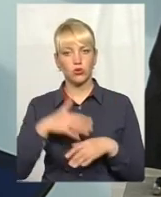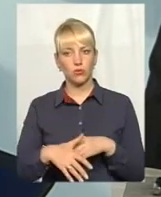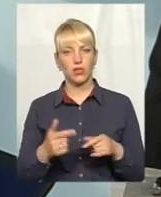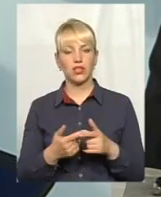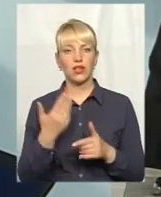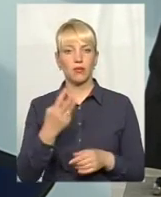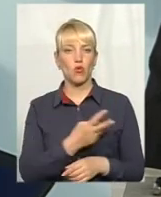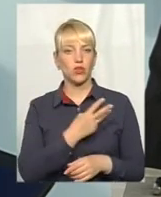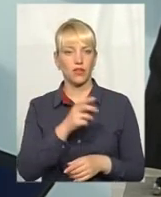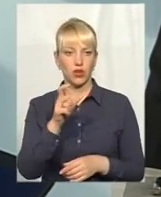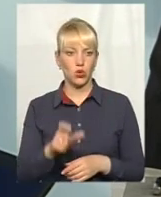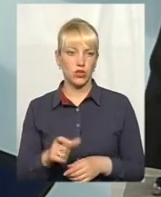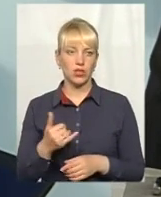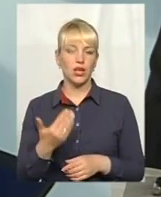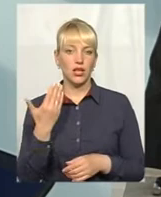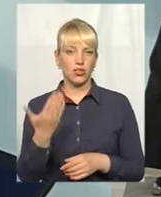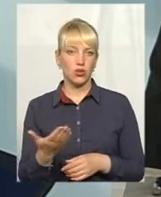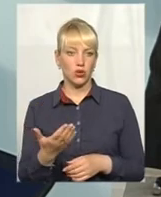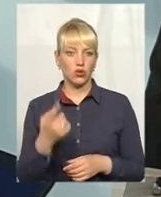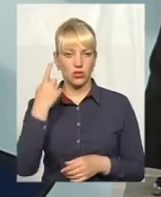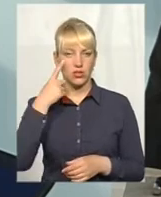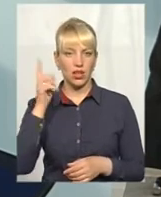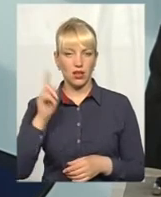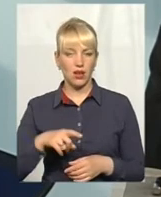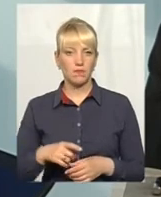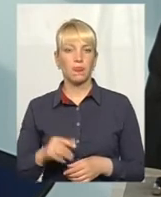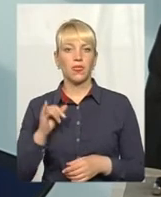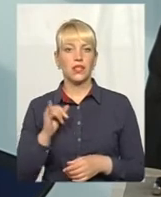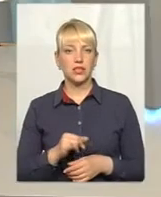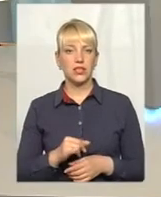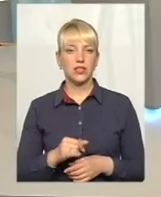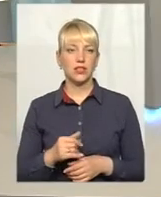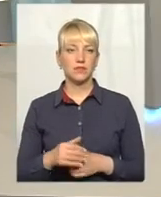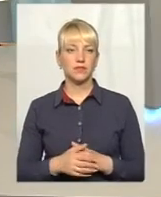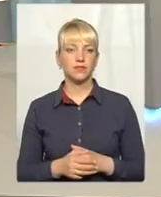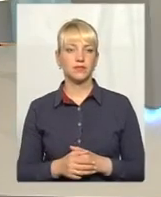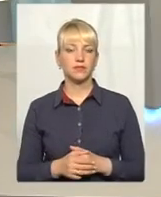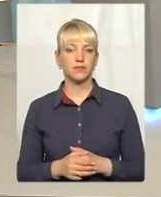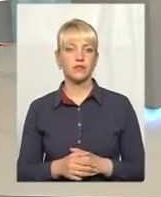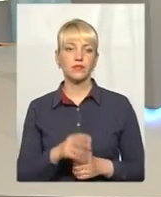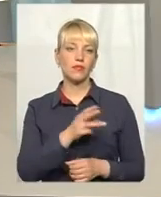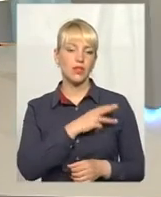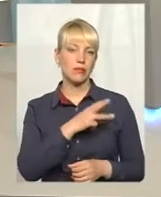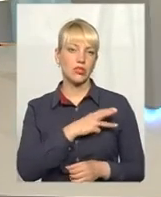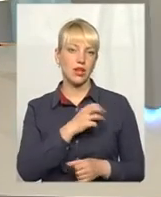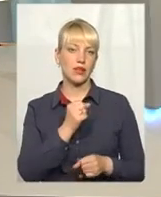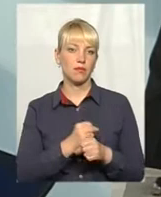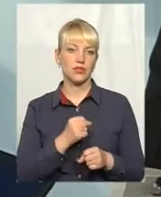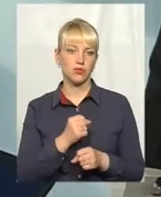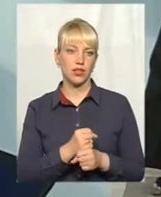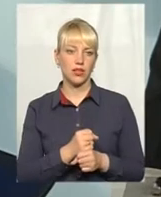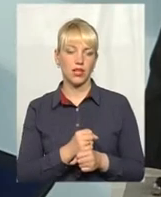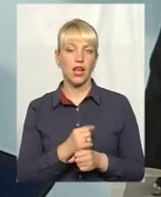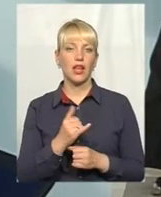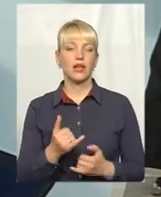мотиви людини, і його дійсно знання, і бажання працювати. А